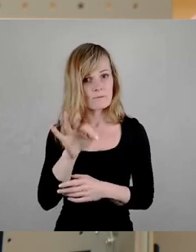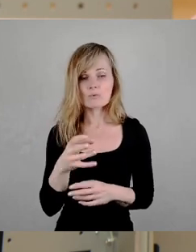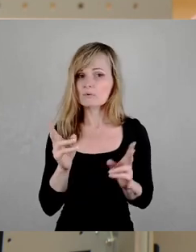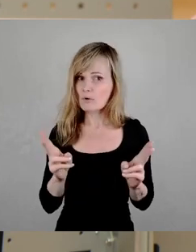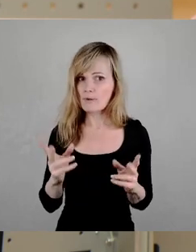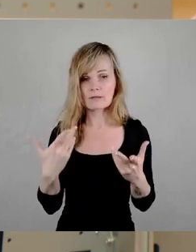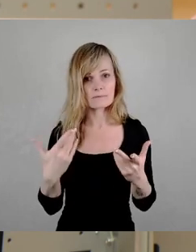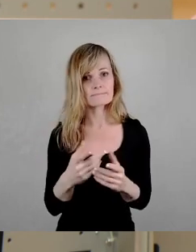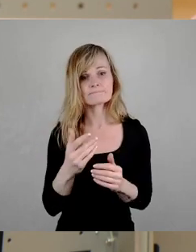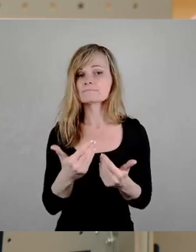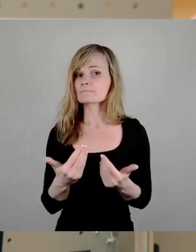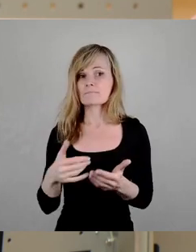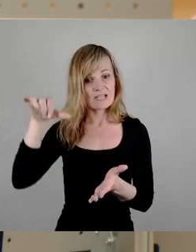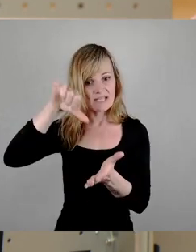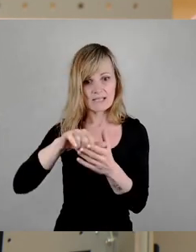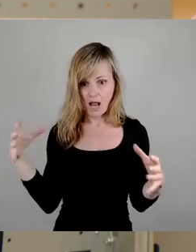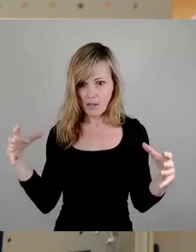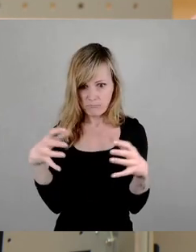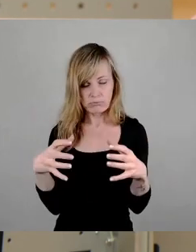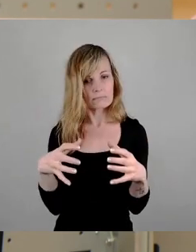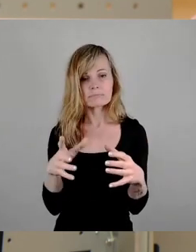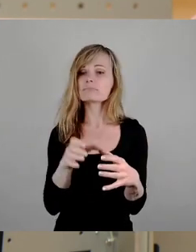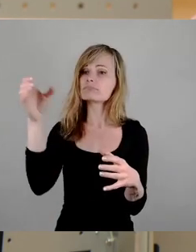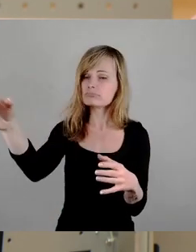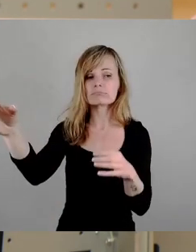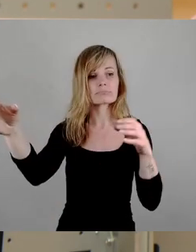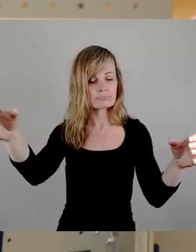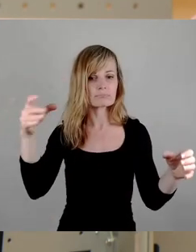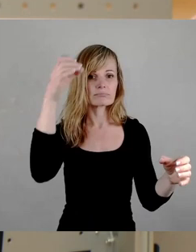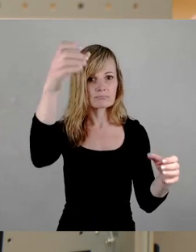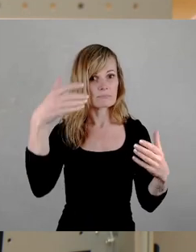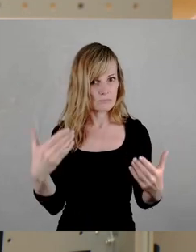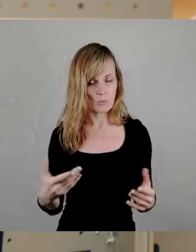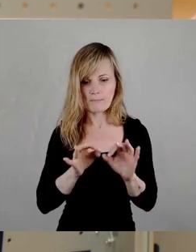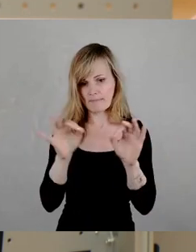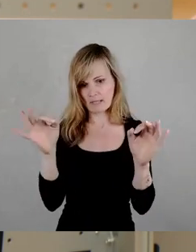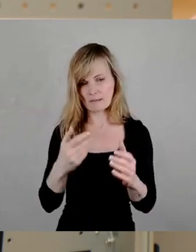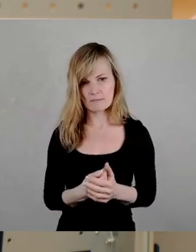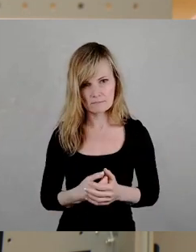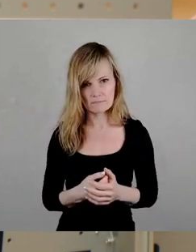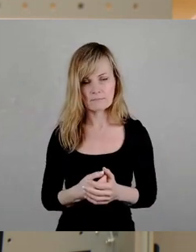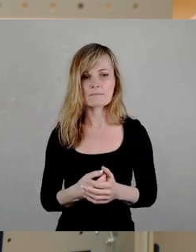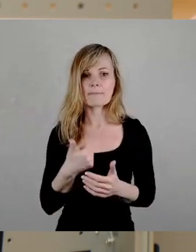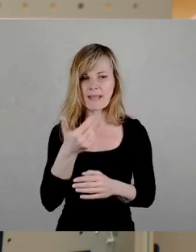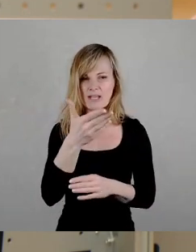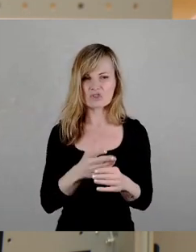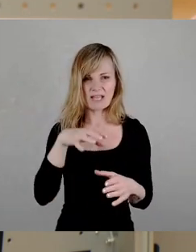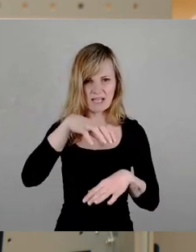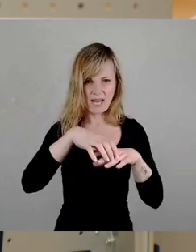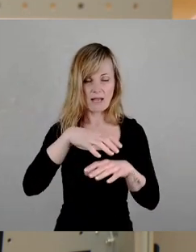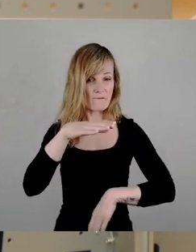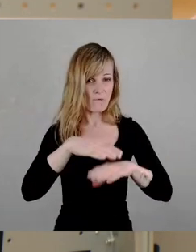dezentrale Unterbringung und lehnen eine punktuelle Inzivierung von Stadtteilen mit Asylunterkünften ab. Und mittlerweile steht das ja auch